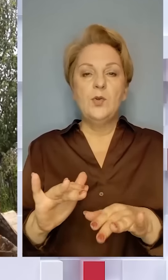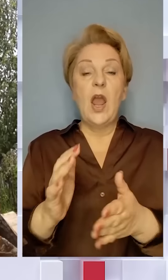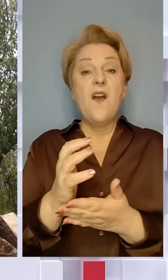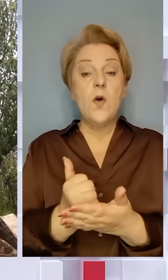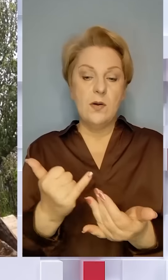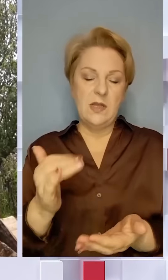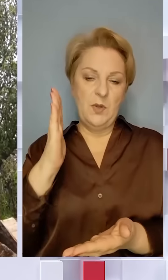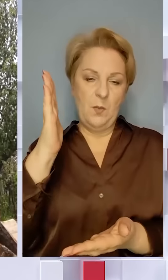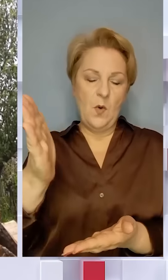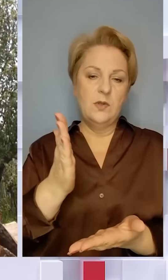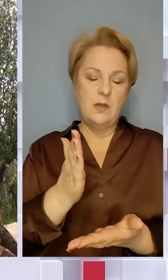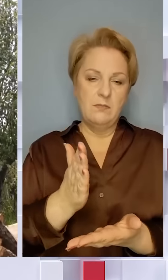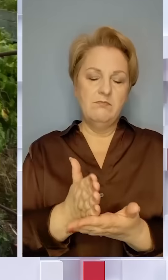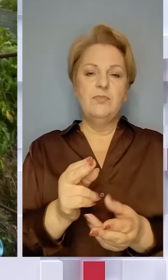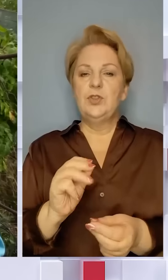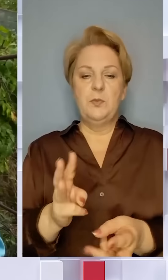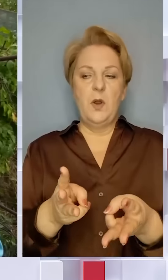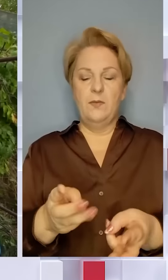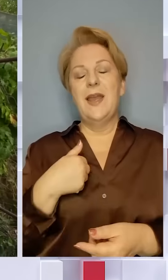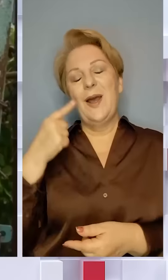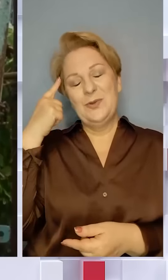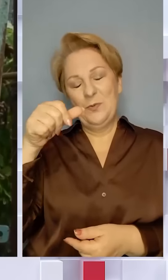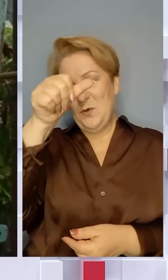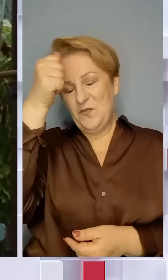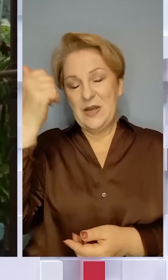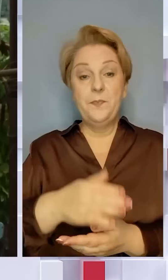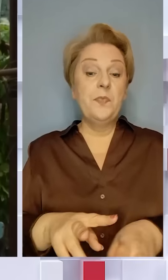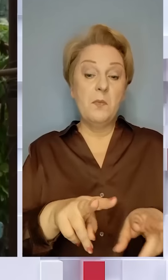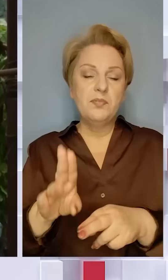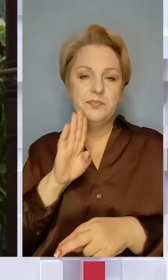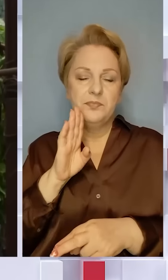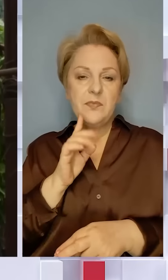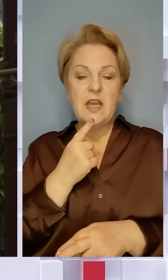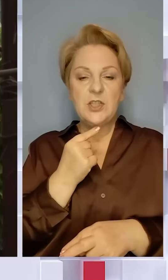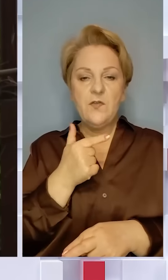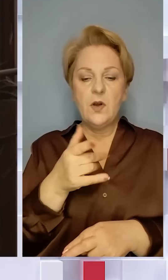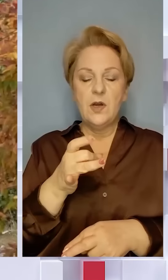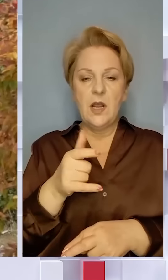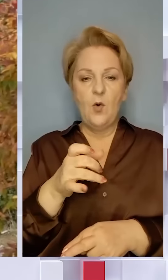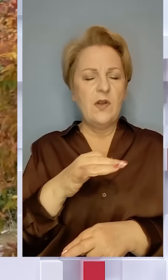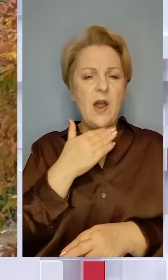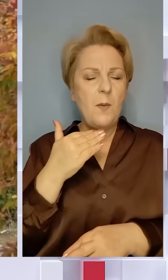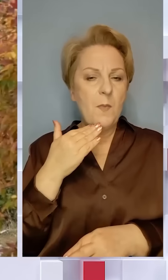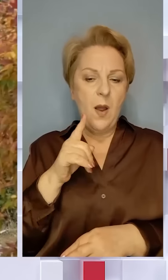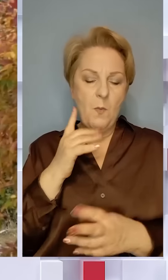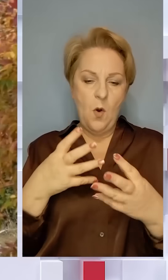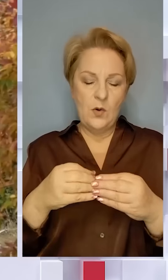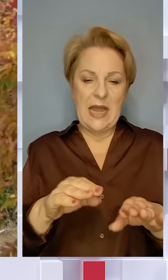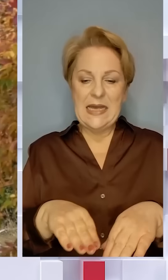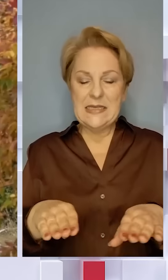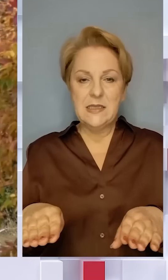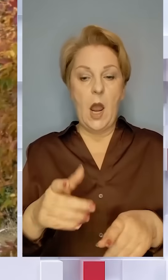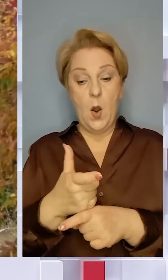тепер матиме чим отопитись. Я думаю, що вистачить. Таких, як пані Ніна, у Червоногригорівці чимало. Молоді родини з дітьми